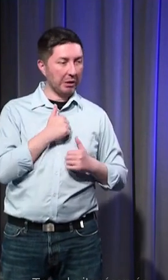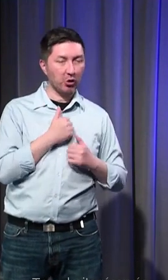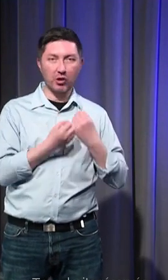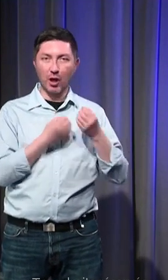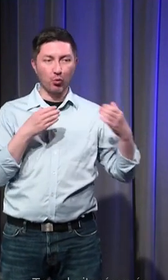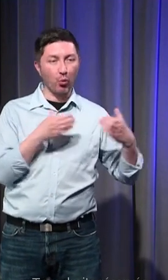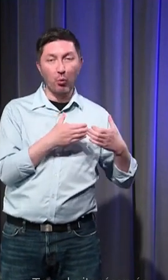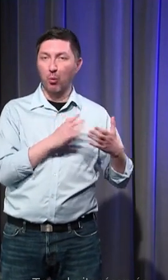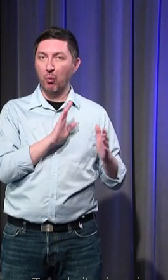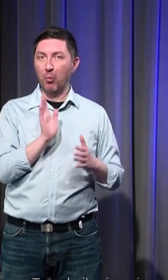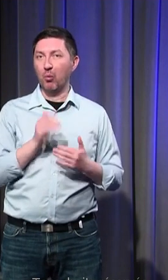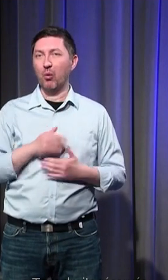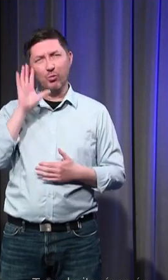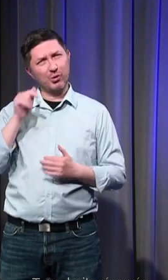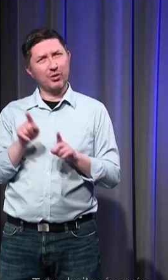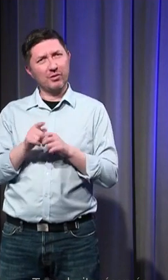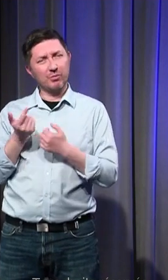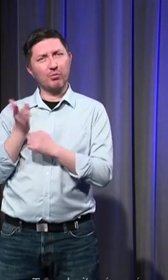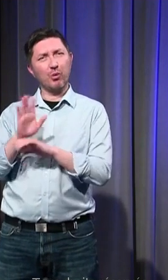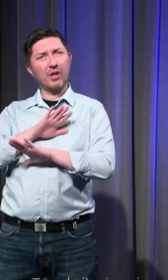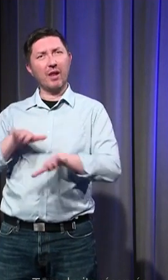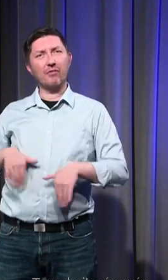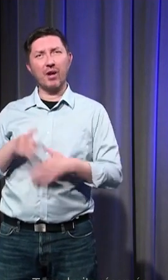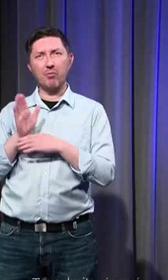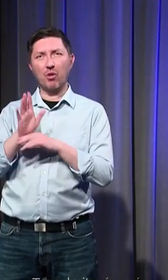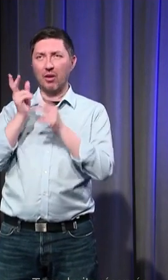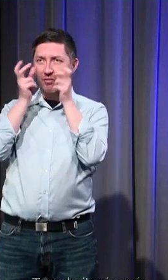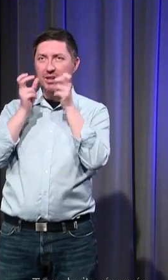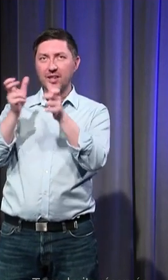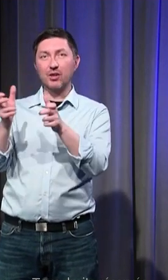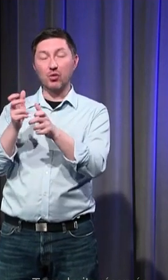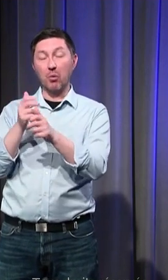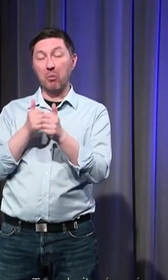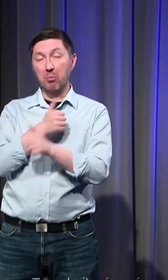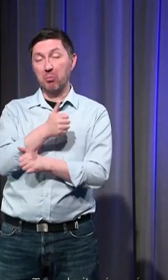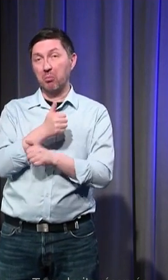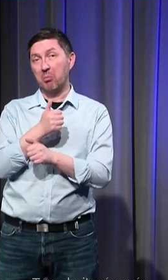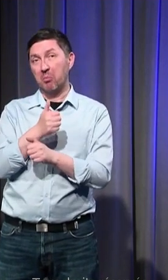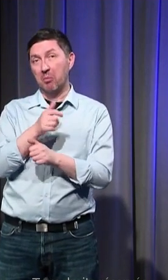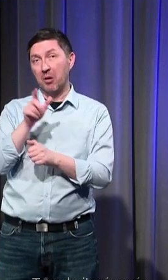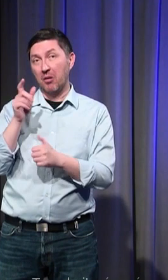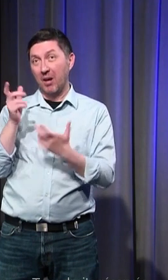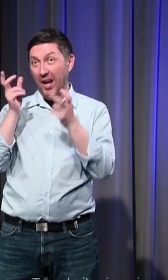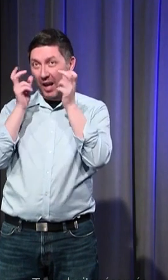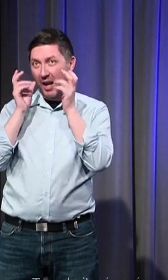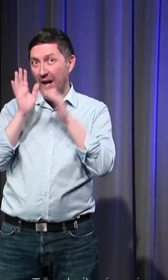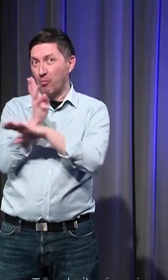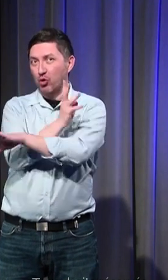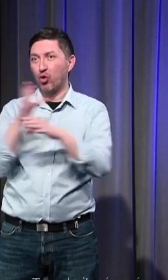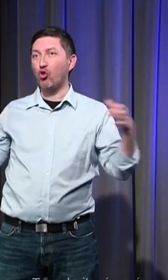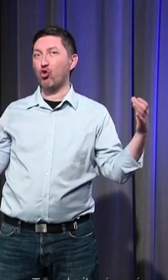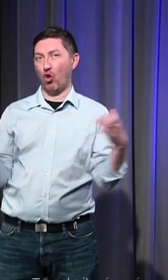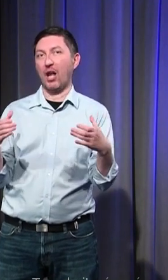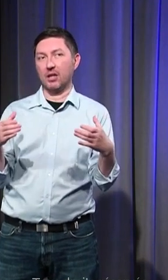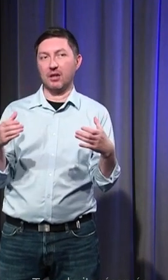c'est aussi pour ça que j'ai terminé par la fascination d'ailleurs que les médiévaux eux-mêmes ont par rapport aux émotions dites collectives qui sont